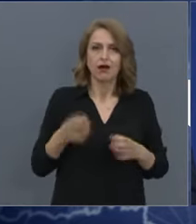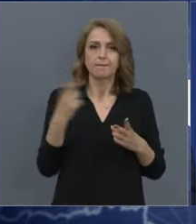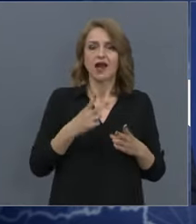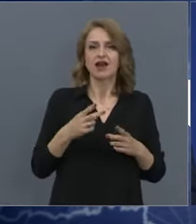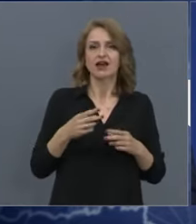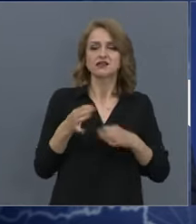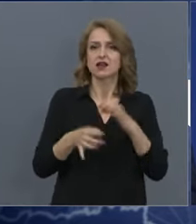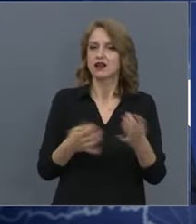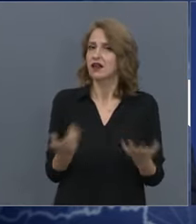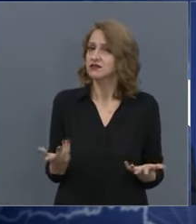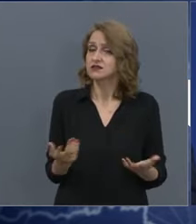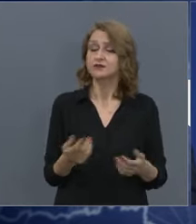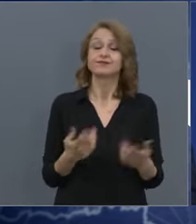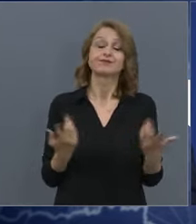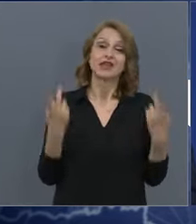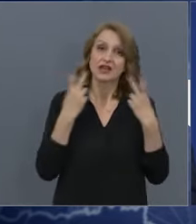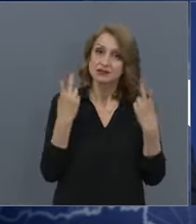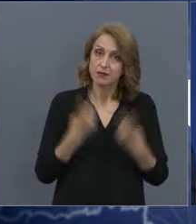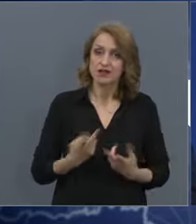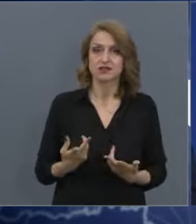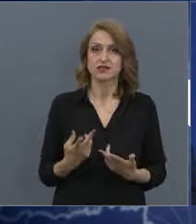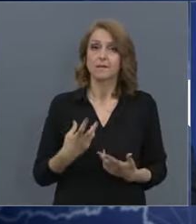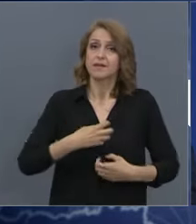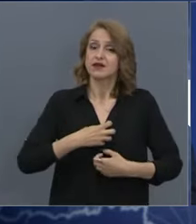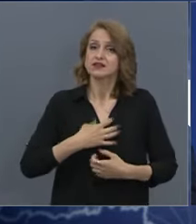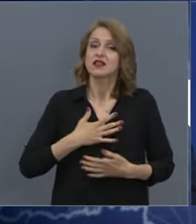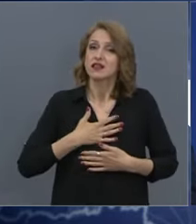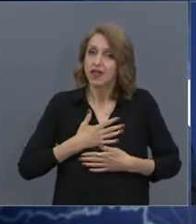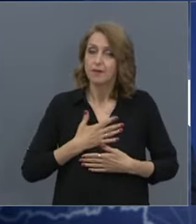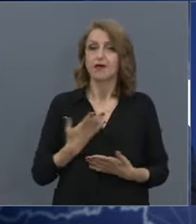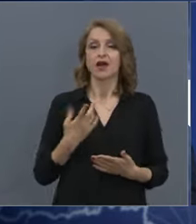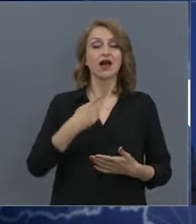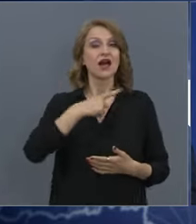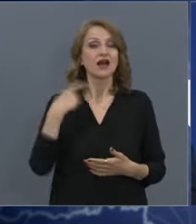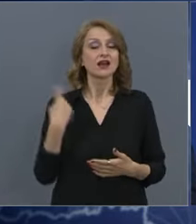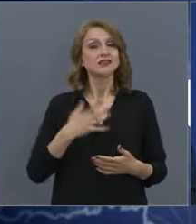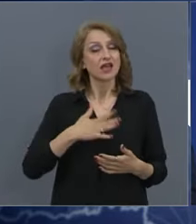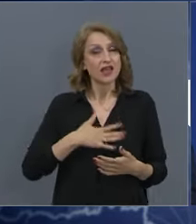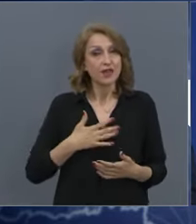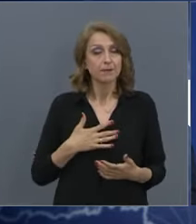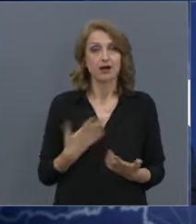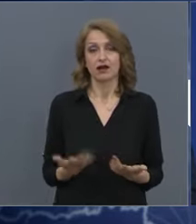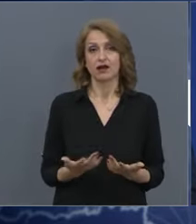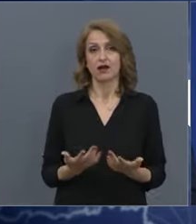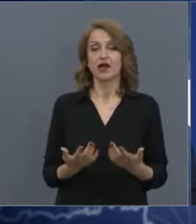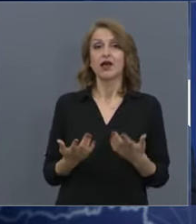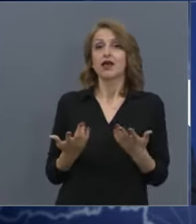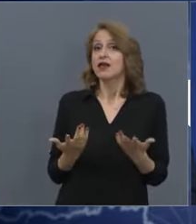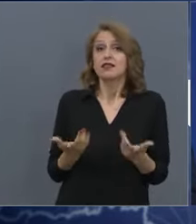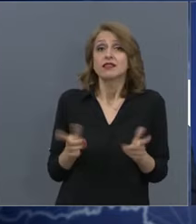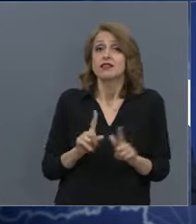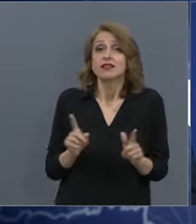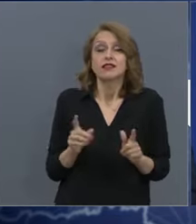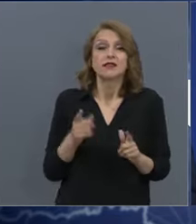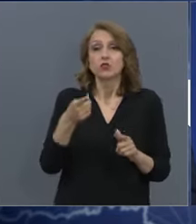Притеснение има, риски има. И ваше въпрос опровергава предишни въпроси, че няма